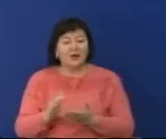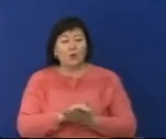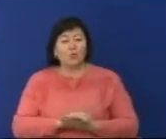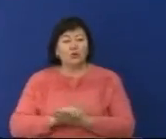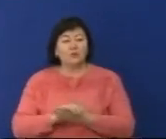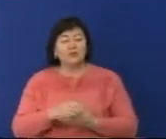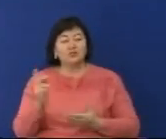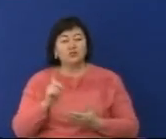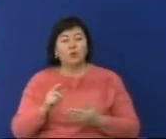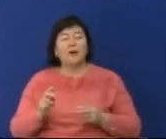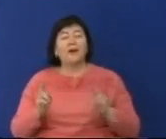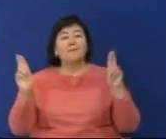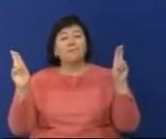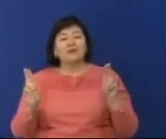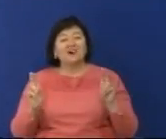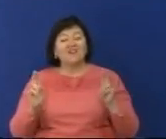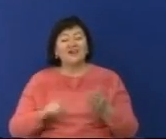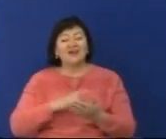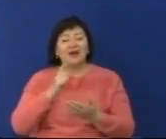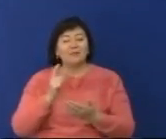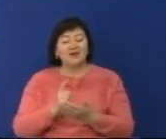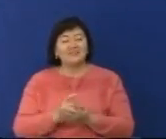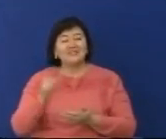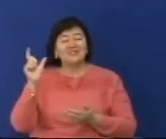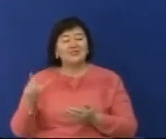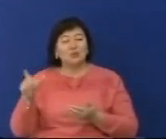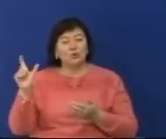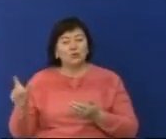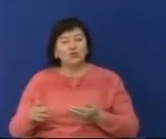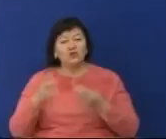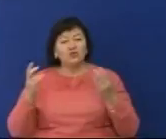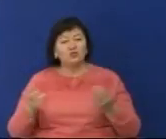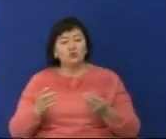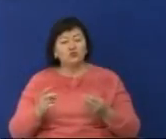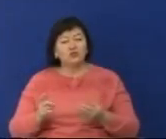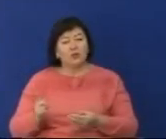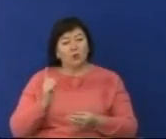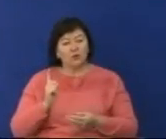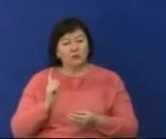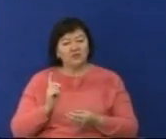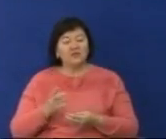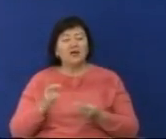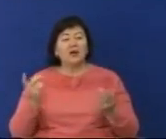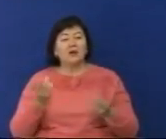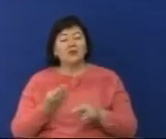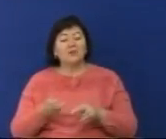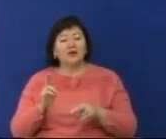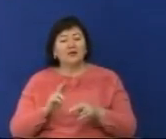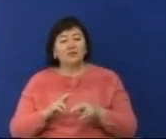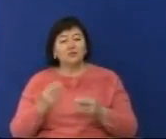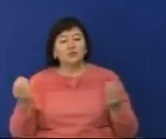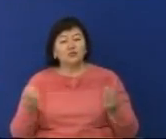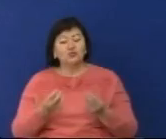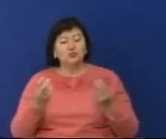азаматтардың құғымен тәуелсіздігін қорғау, экономиканы жаңғырту, қалықты әліуметтік қамсыздандыру мәселелері айрықша көтерілгені